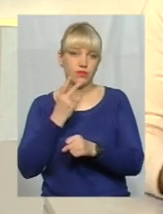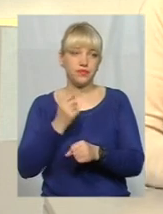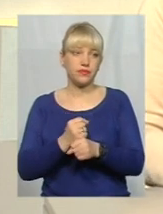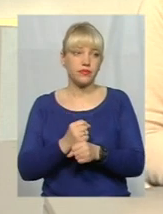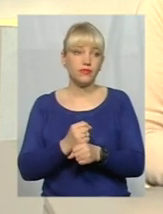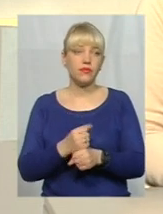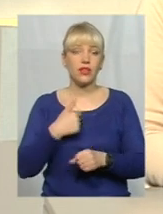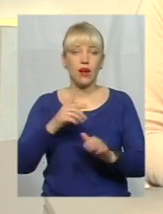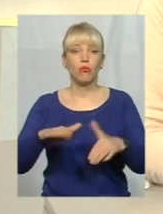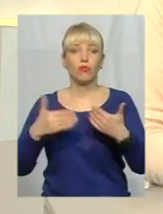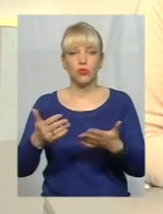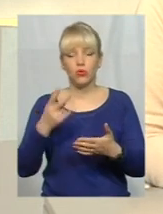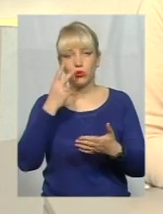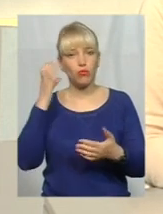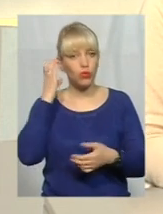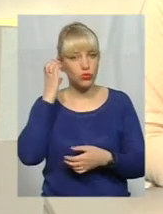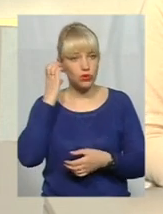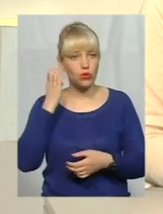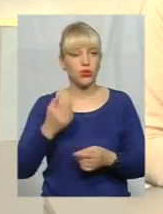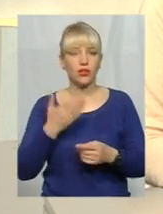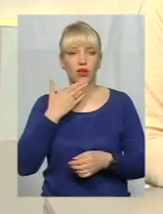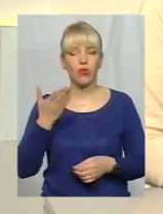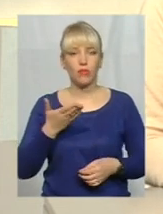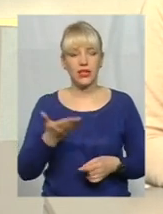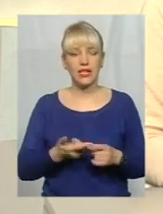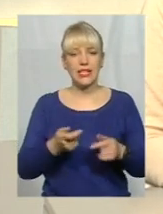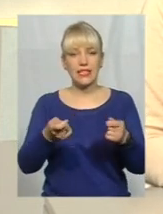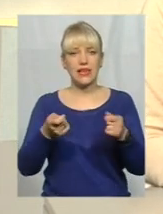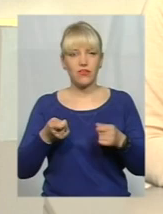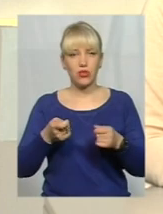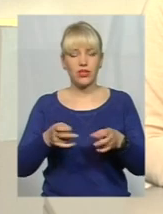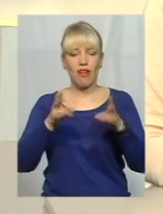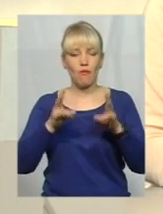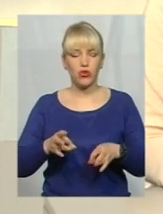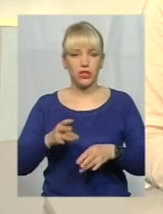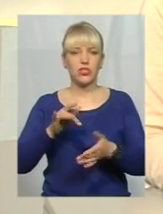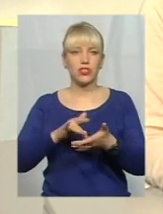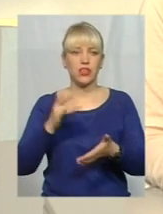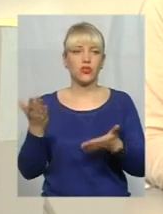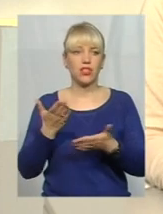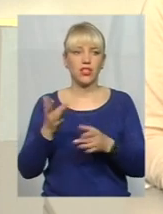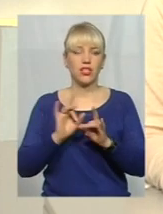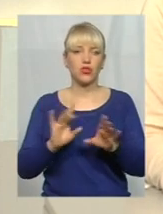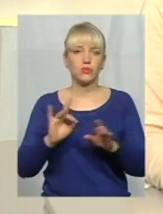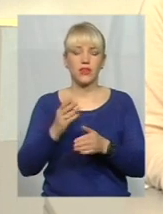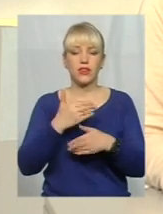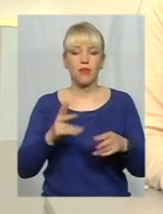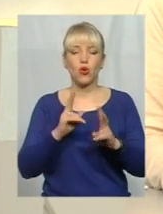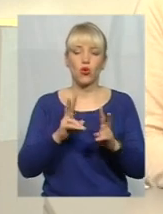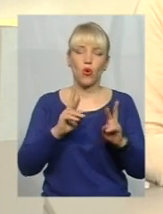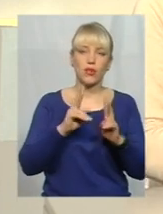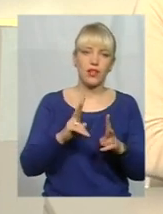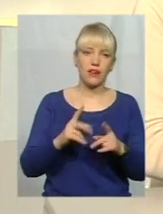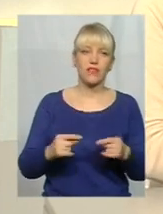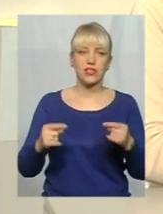послухати коментар Руслана Калєснікова. Це завідувач Хмельницького травматологічного центру, який розповість нам, хто і як визначає,